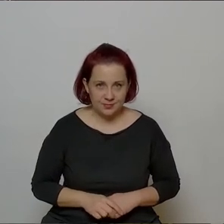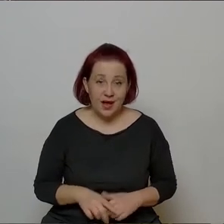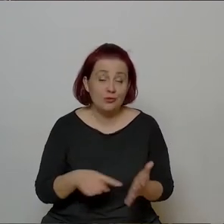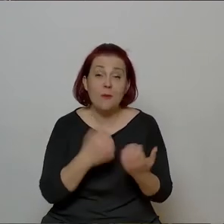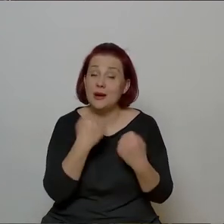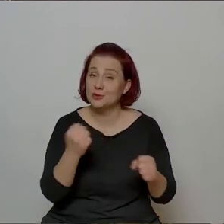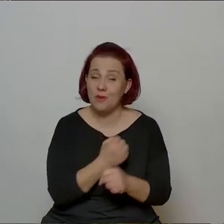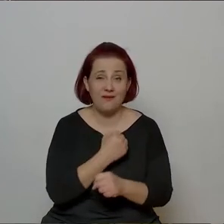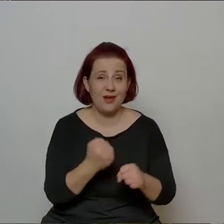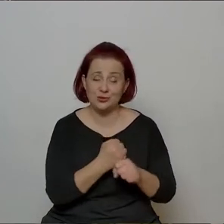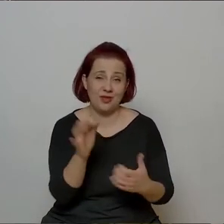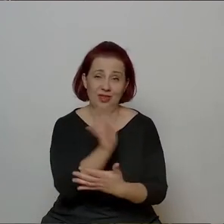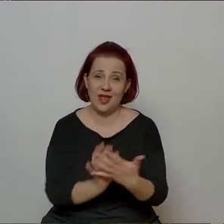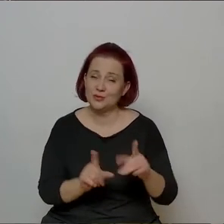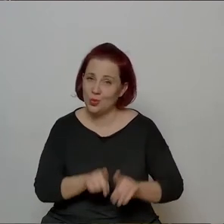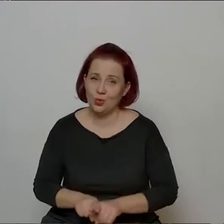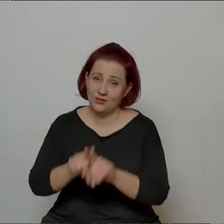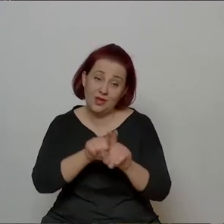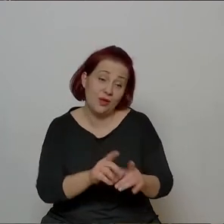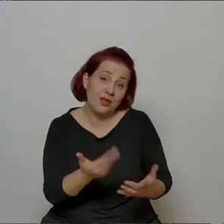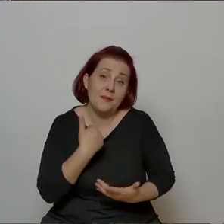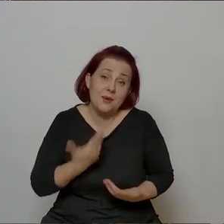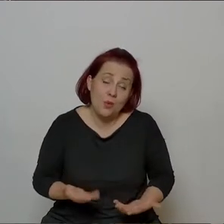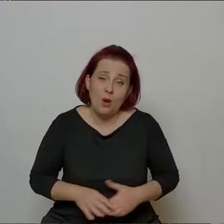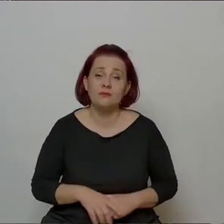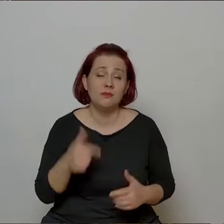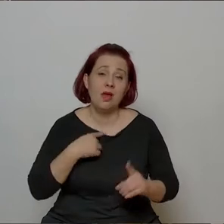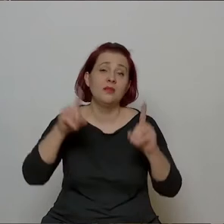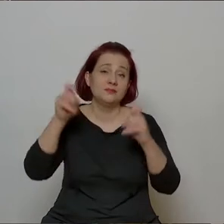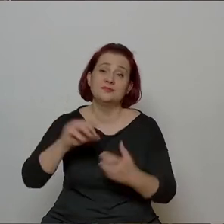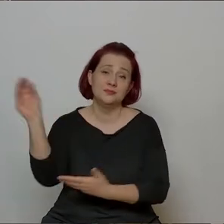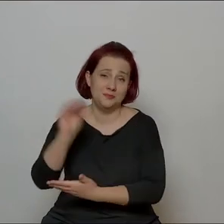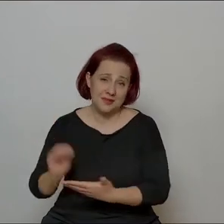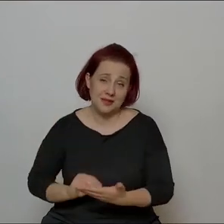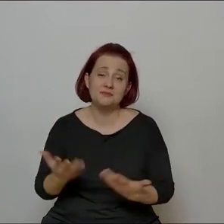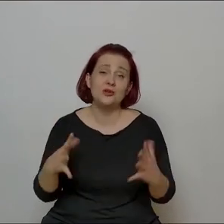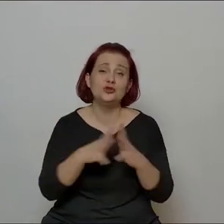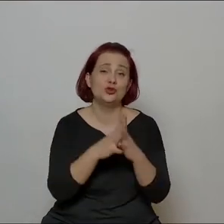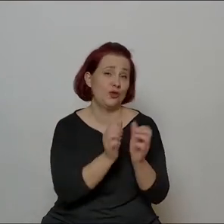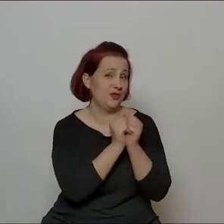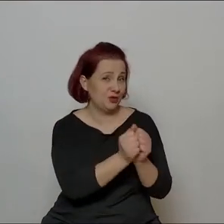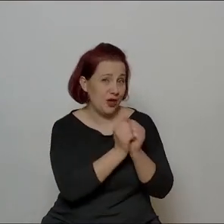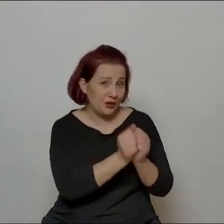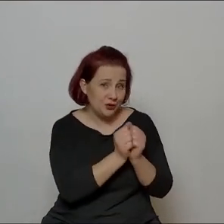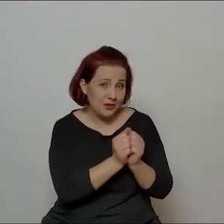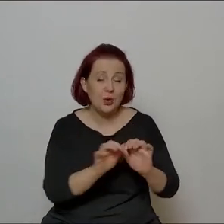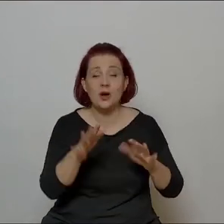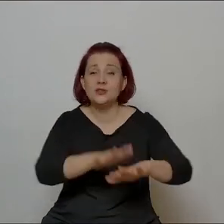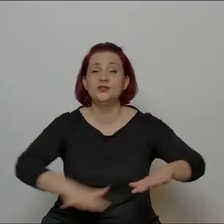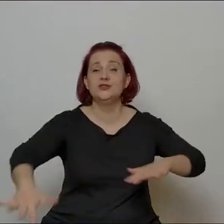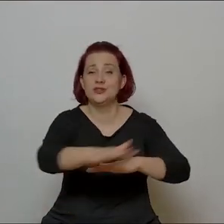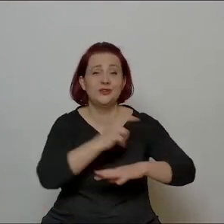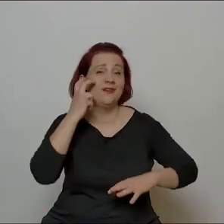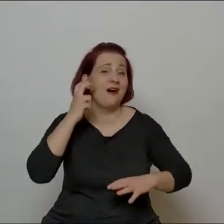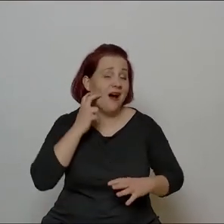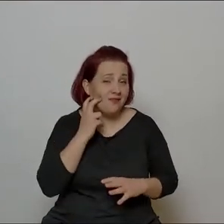uniwersalny. No ale tak to było. Zabrałam się za pisanie i 10 września na dziedzińcu wabelskim,